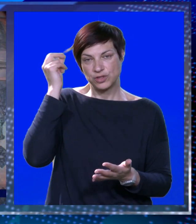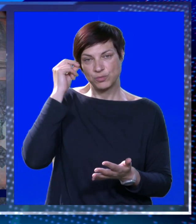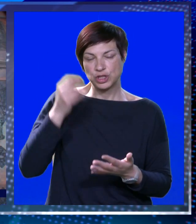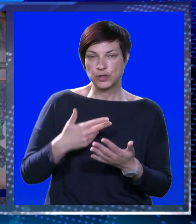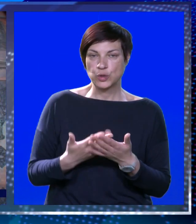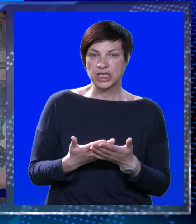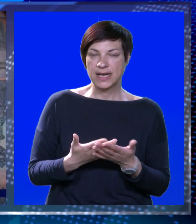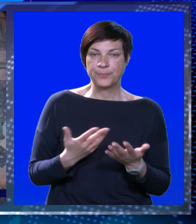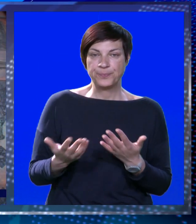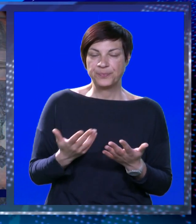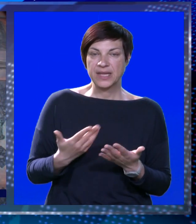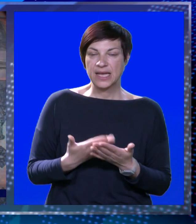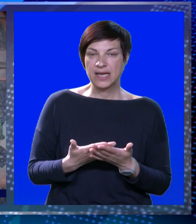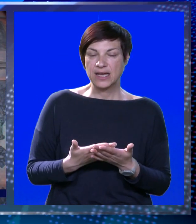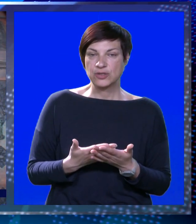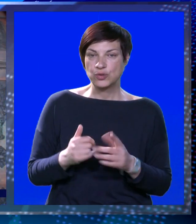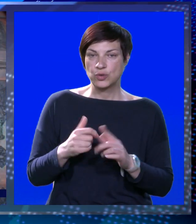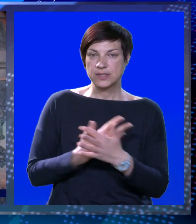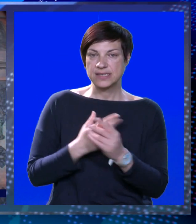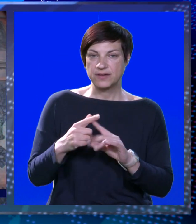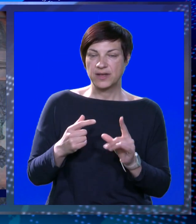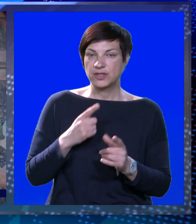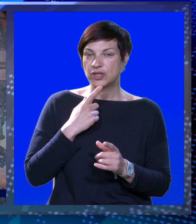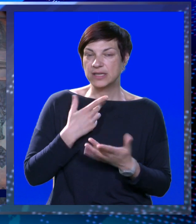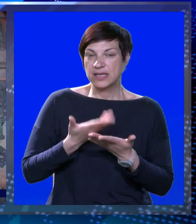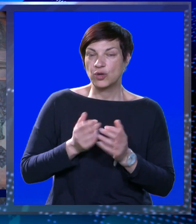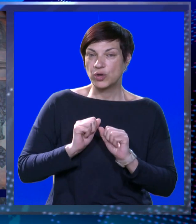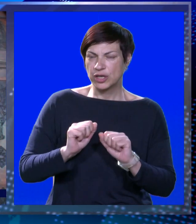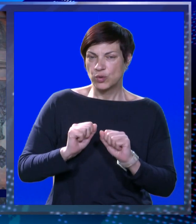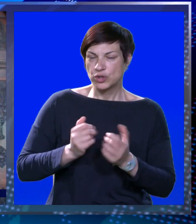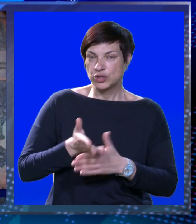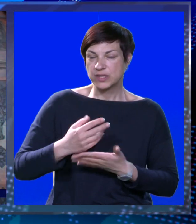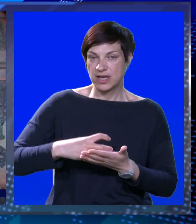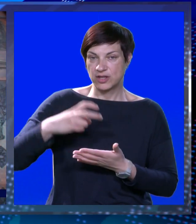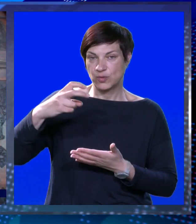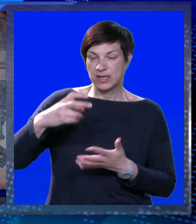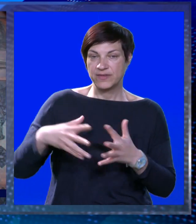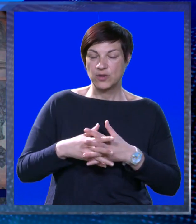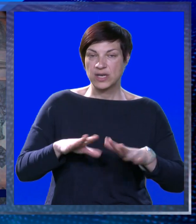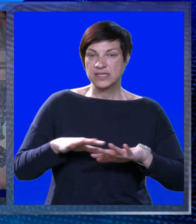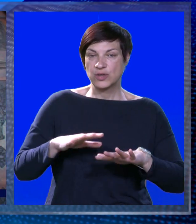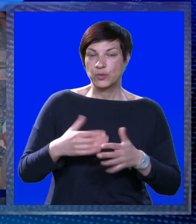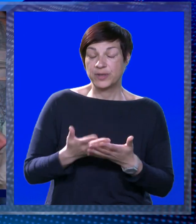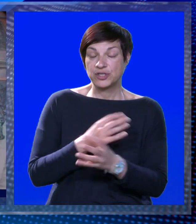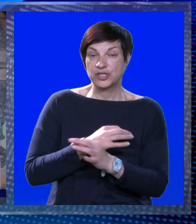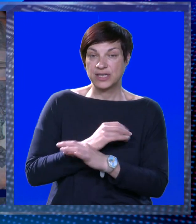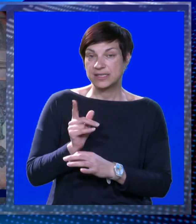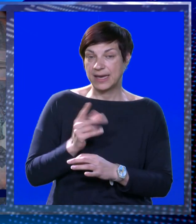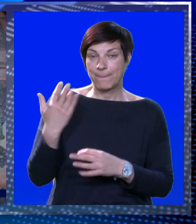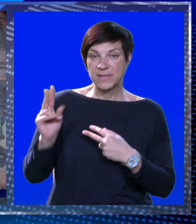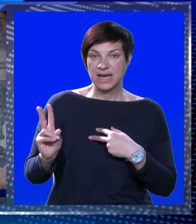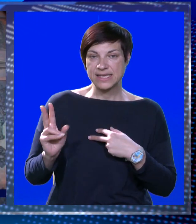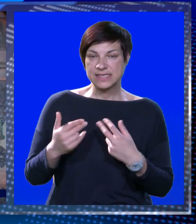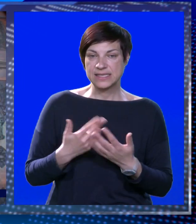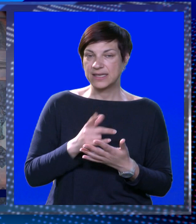slušali o tome kako ubiti su konzervatori ti koji koče izgradnju lifta u zgradi gradske uprave, što nažalost